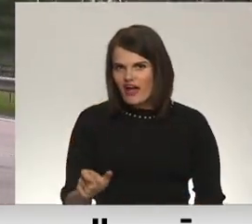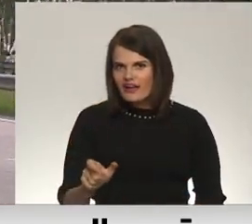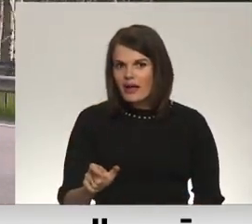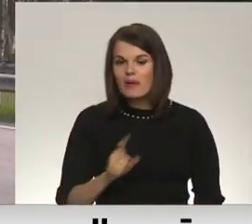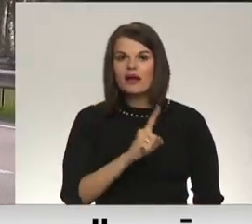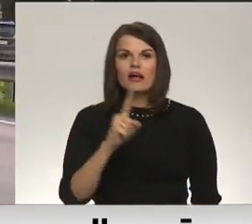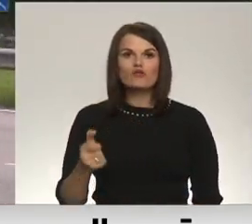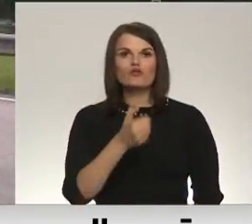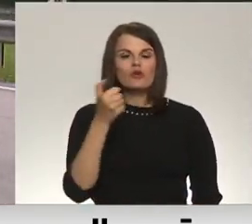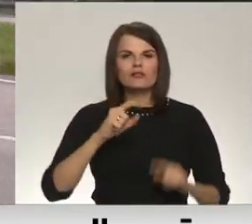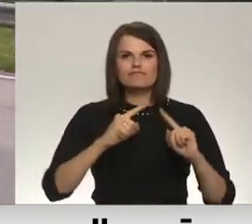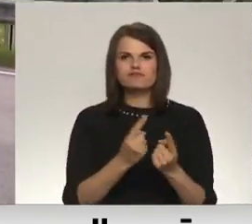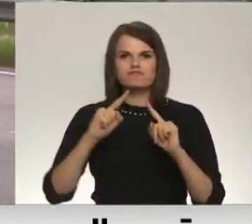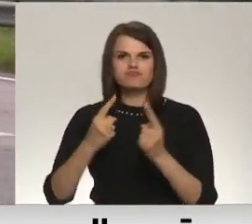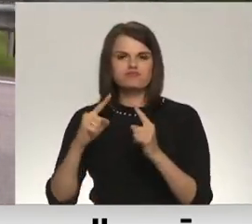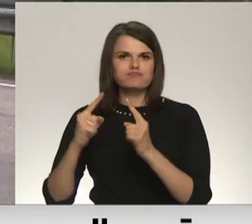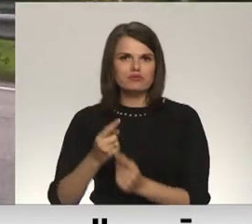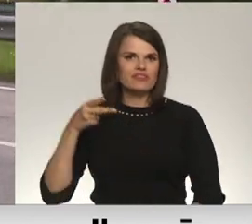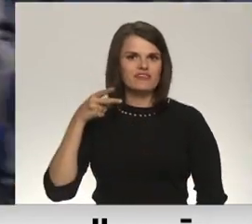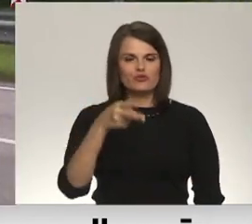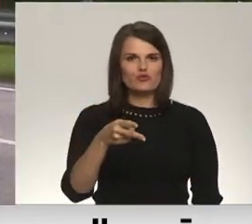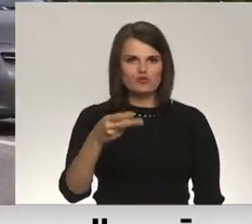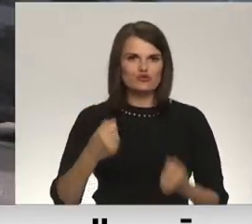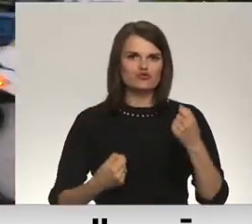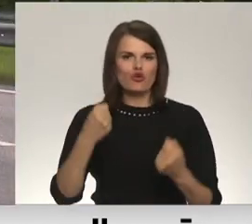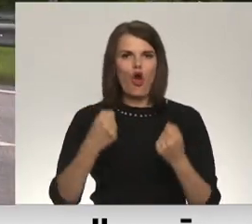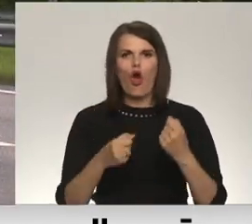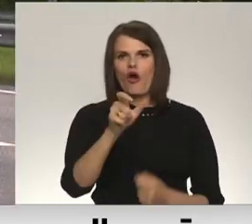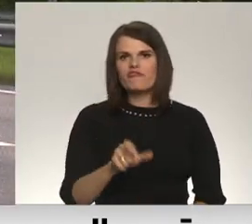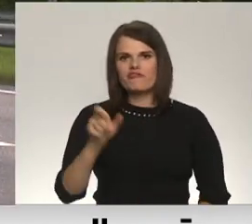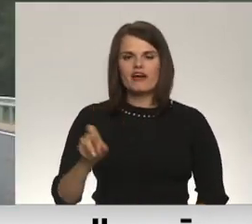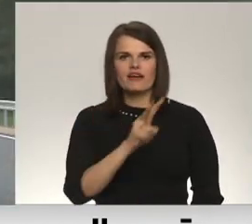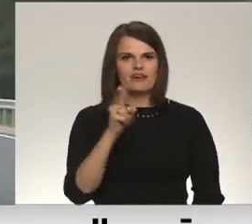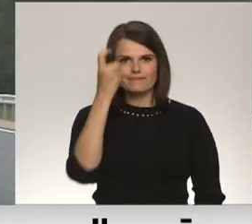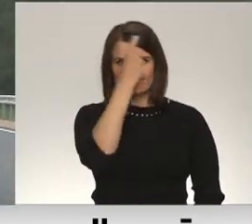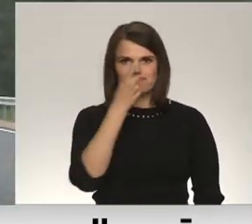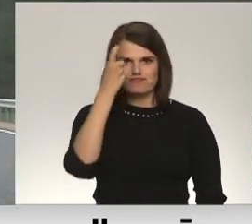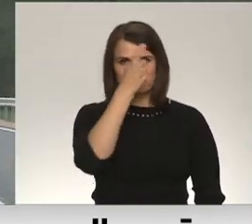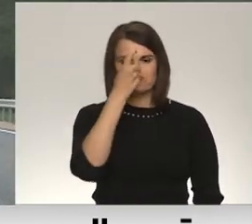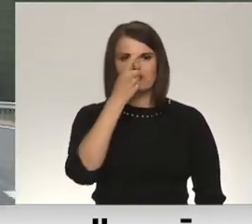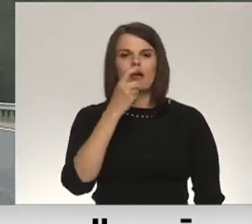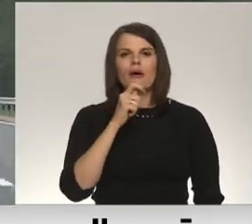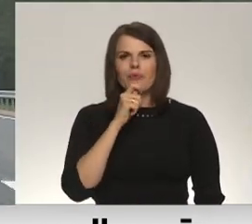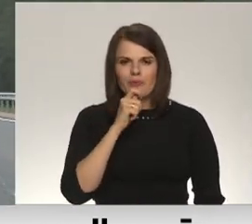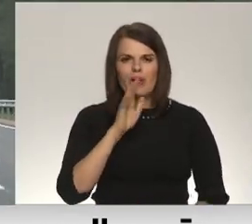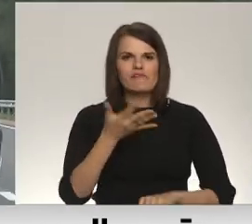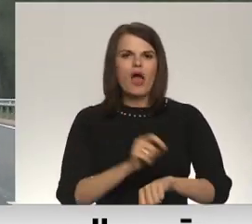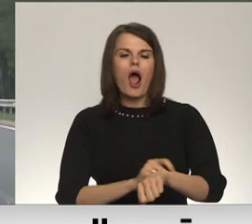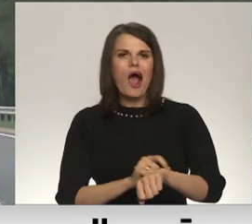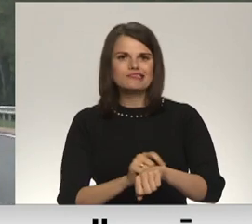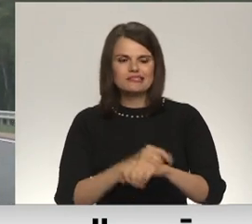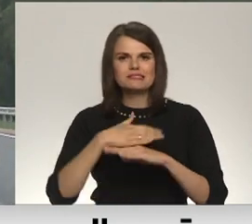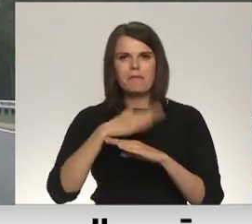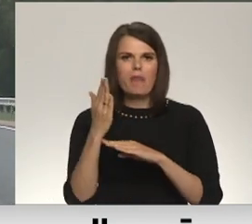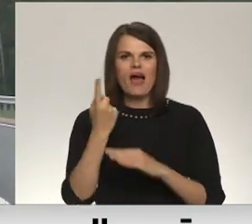Ikgadu tiek apturēti vairāk nekā 2000 transportlīdzekļu vadītāji, kuru alkohola koncentrācija izelpā vai asinīs pārsniec